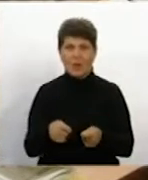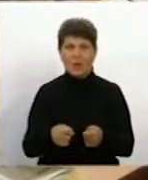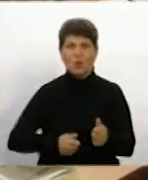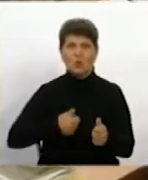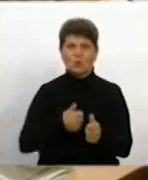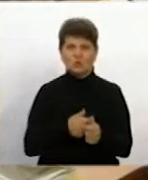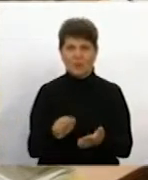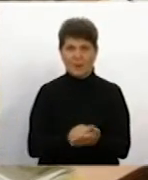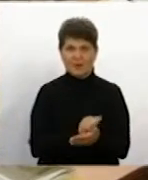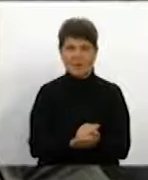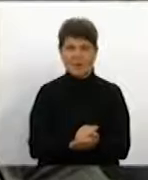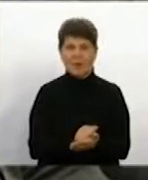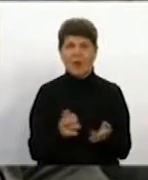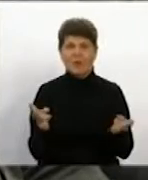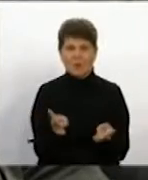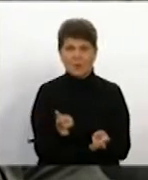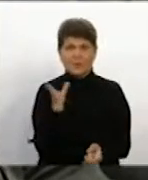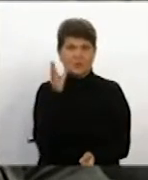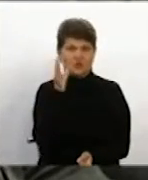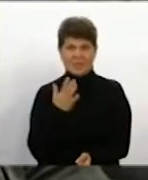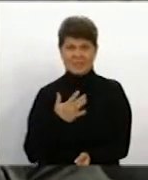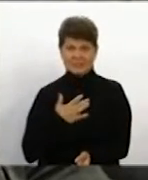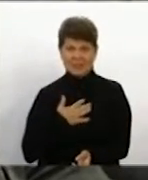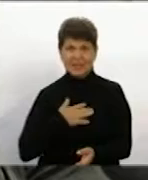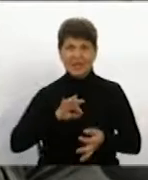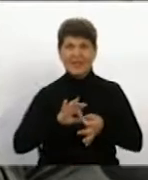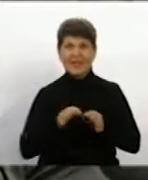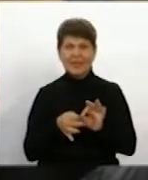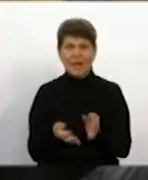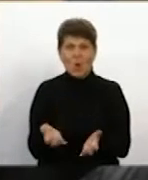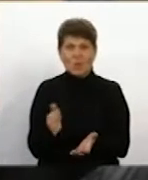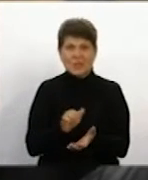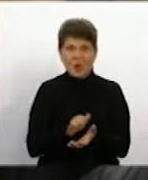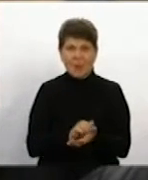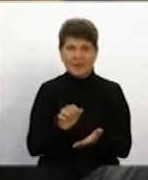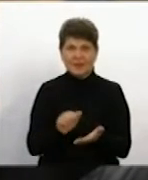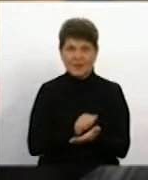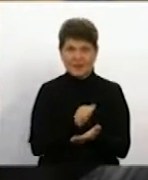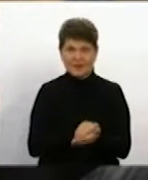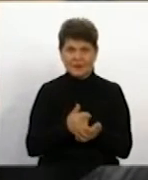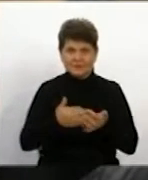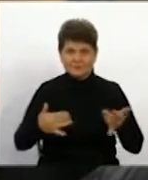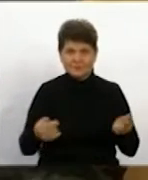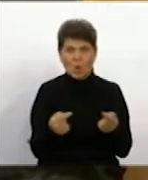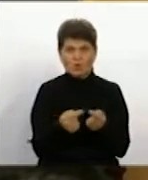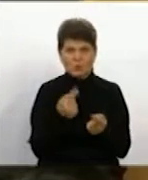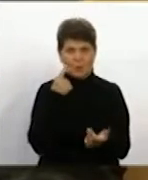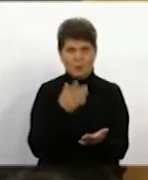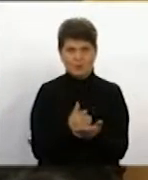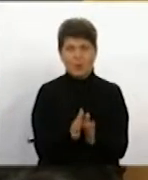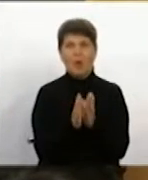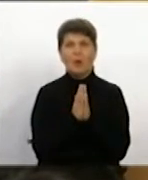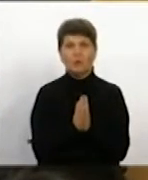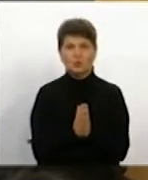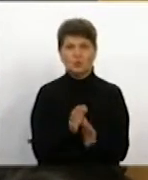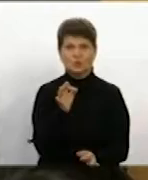Мені також необхідний час для того, щоб ознайомитись детально з усіма матеріалами справи і визначити остаточну позицію. Тому прошу